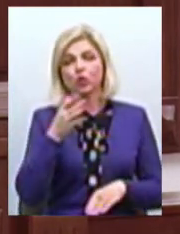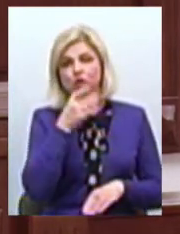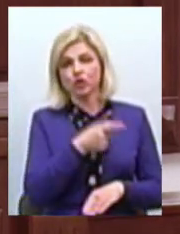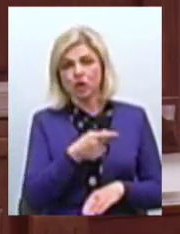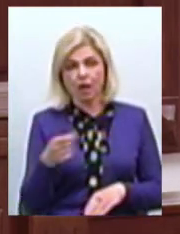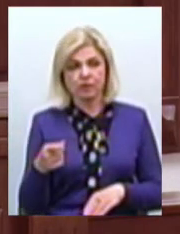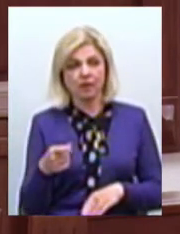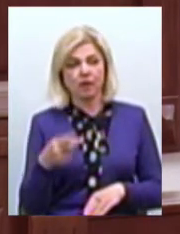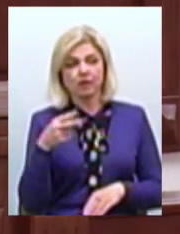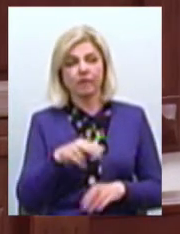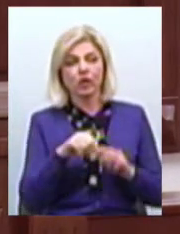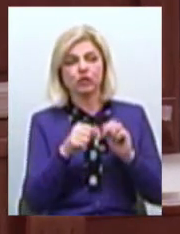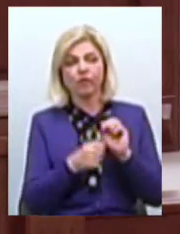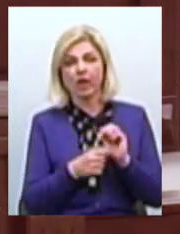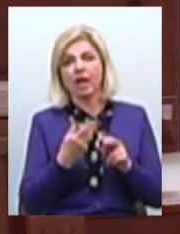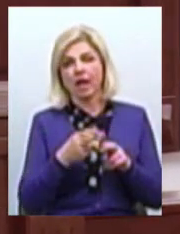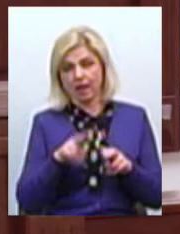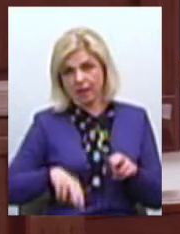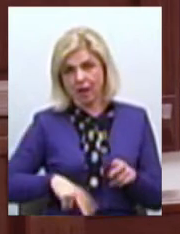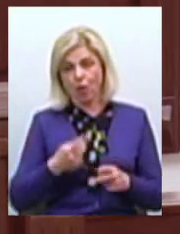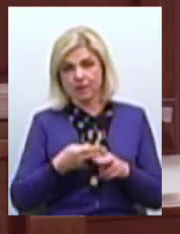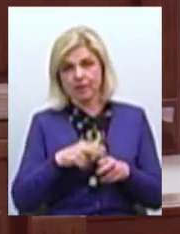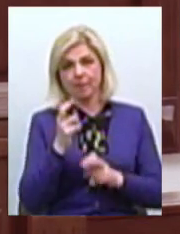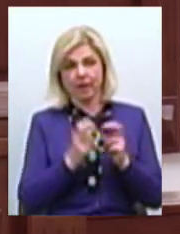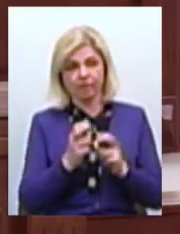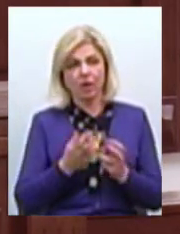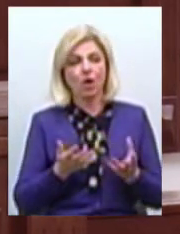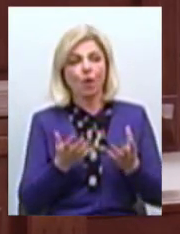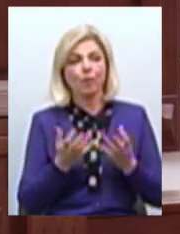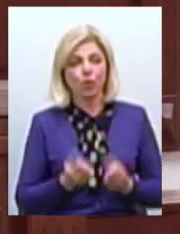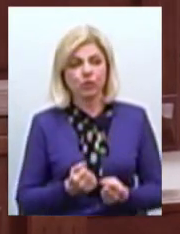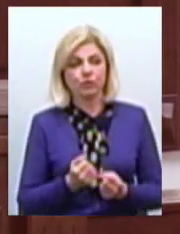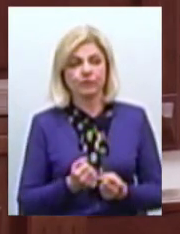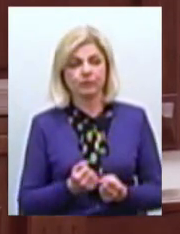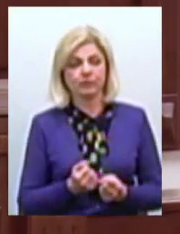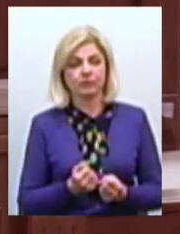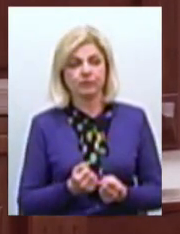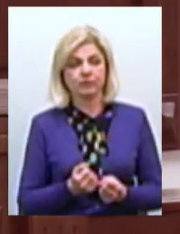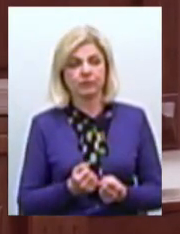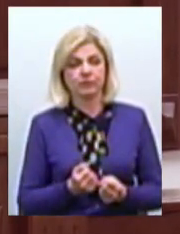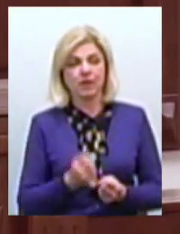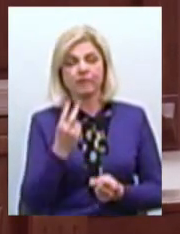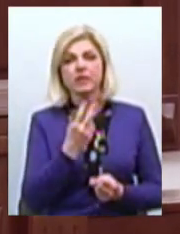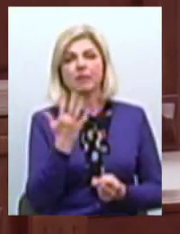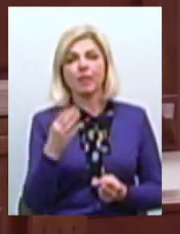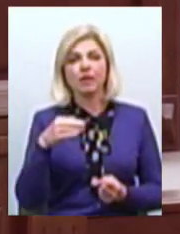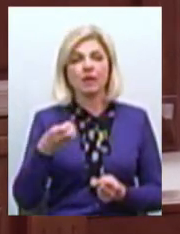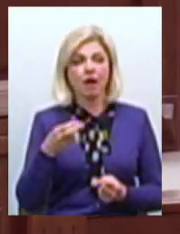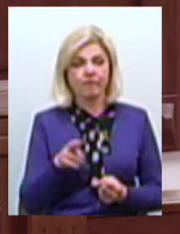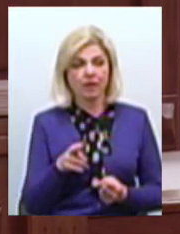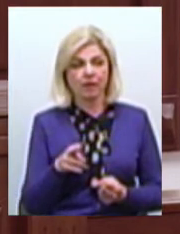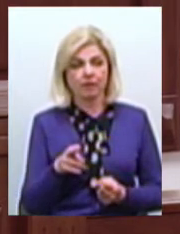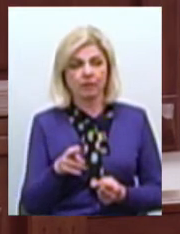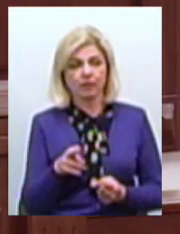2018 року, ми отримали сертифікат регіону 23 травня 2018 року